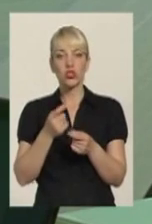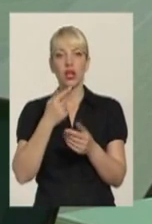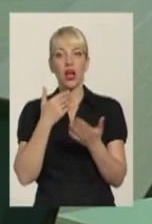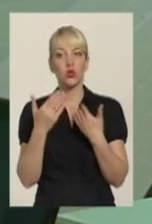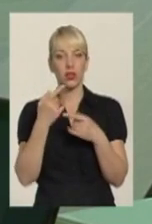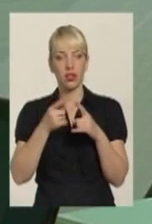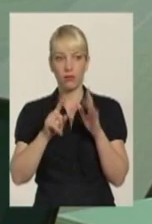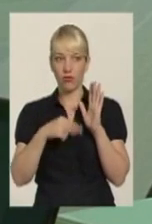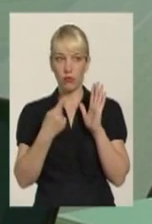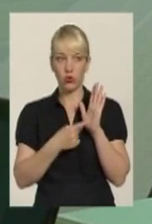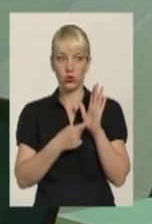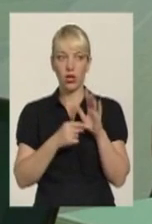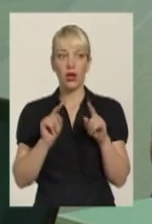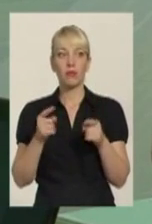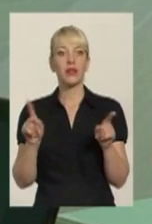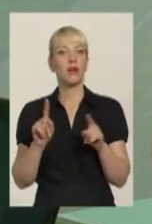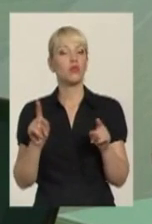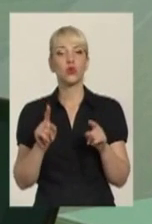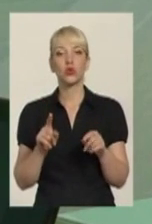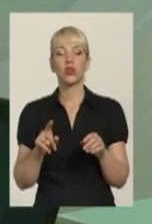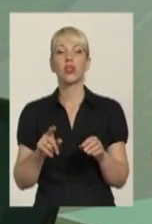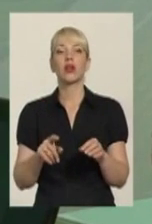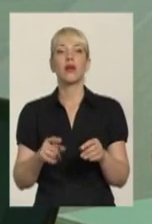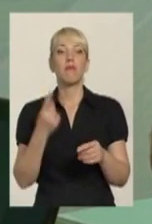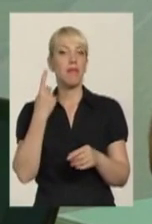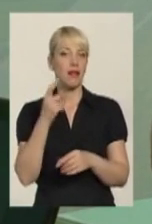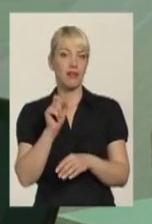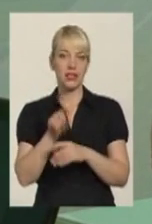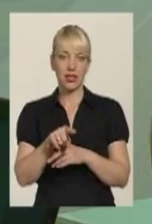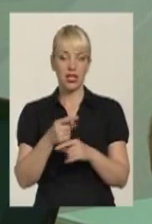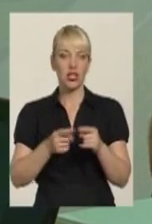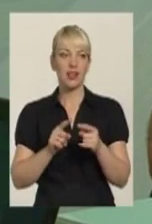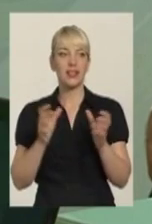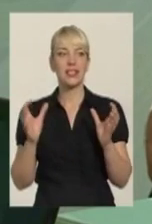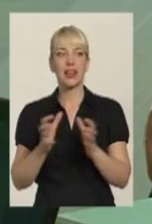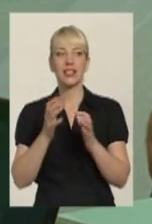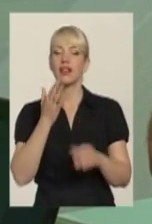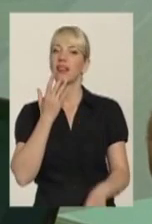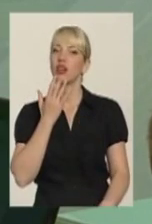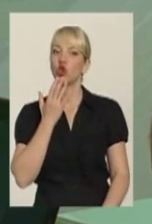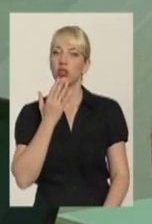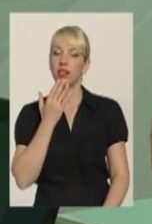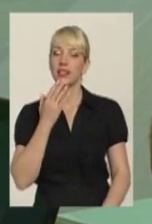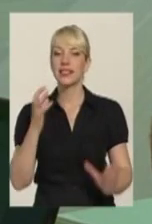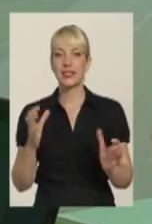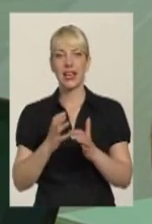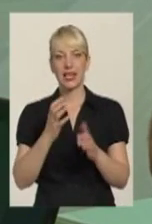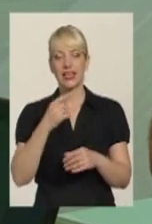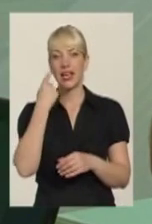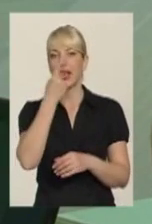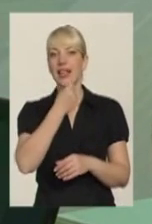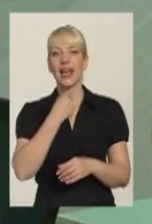Тому що, однозначно, сьогодні стоїть перша задача – збереження національності, збереження язика,